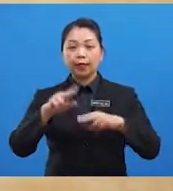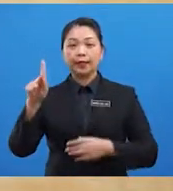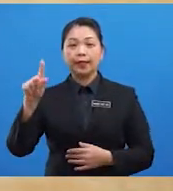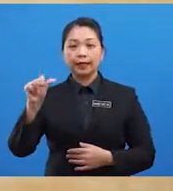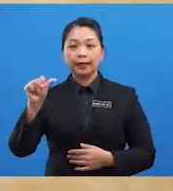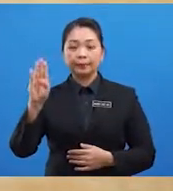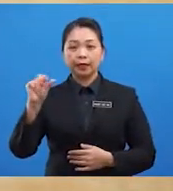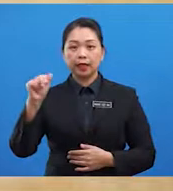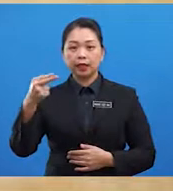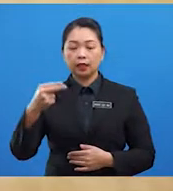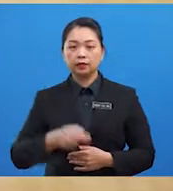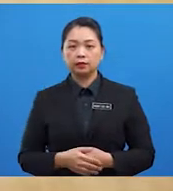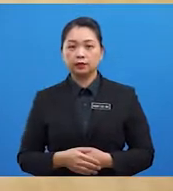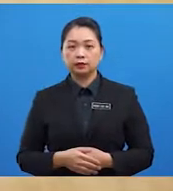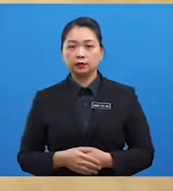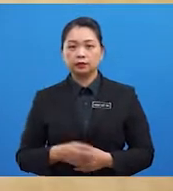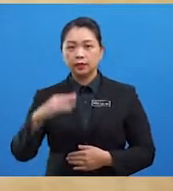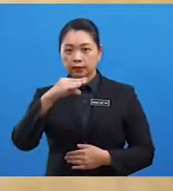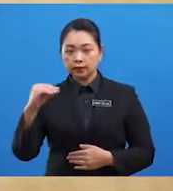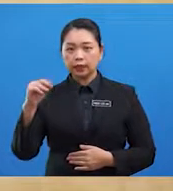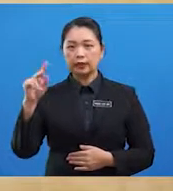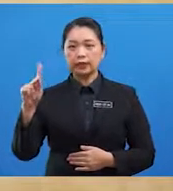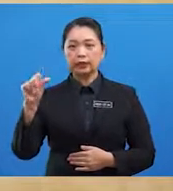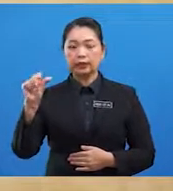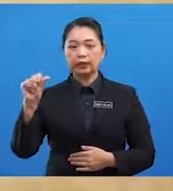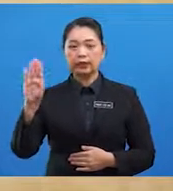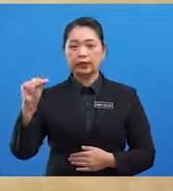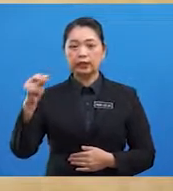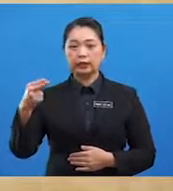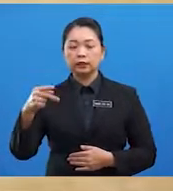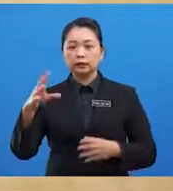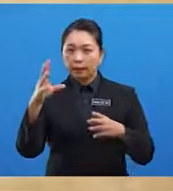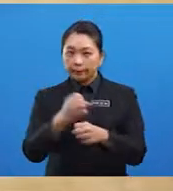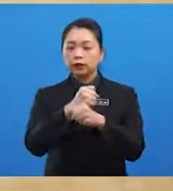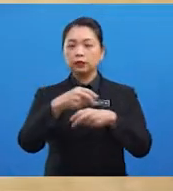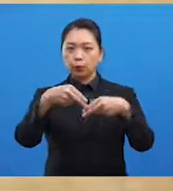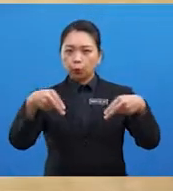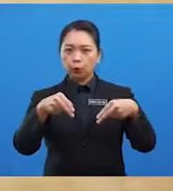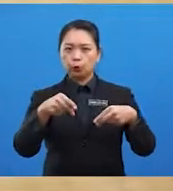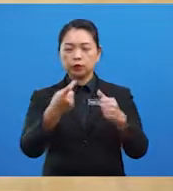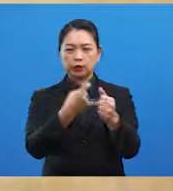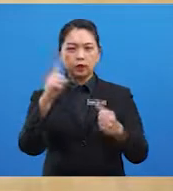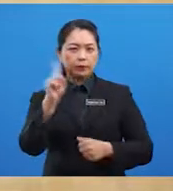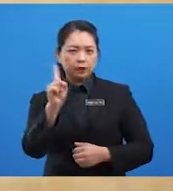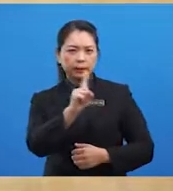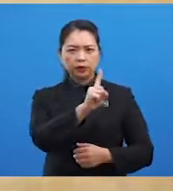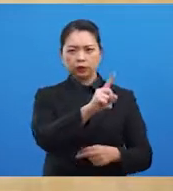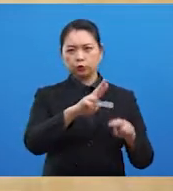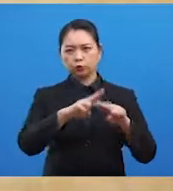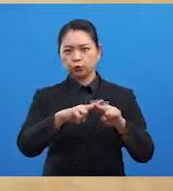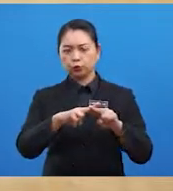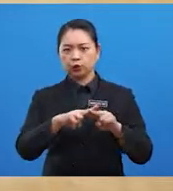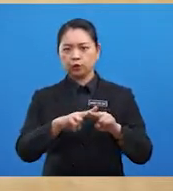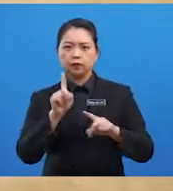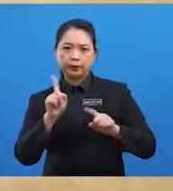Kaabah dan Kaabah dapat diukur dari mana-mana kedudukan sama ada